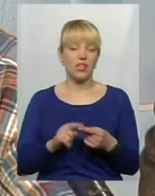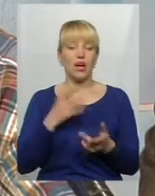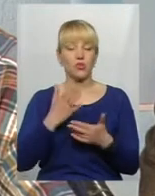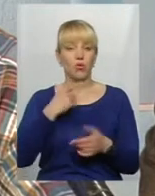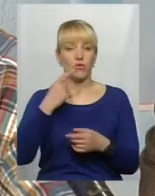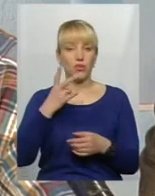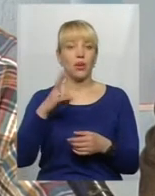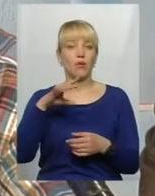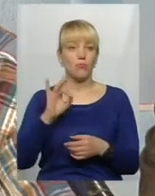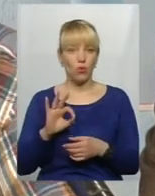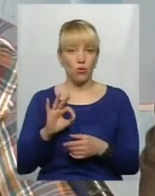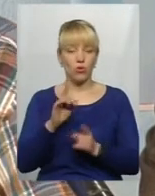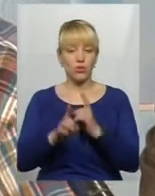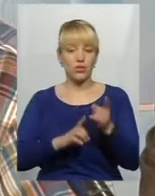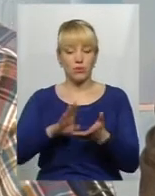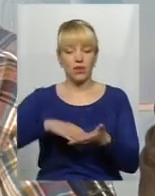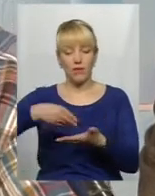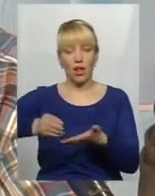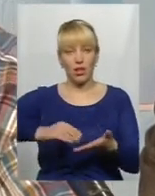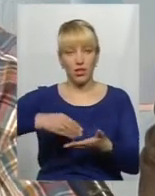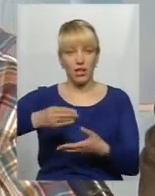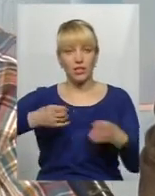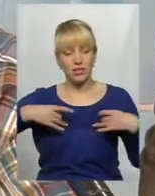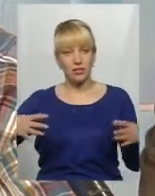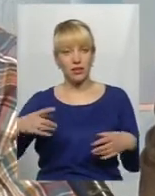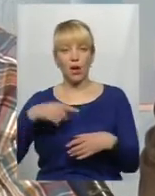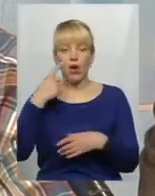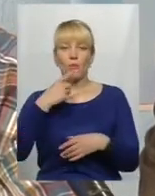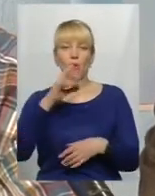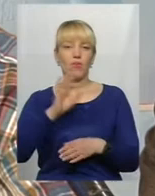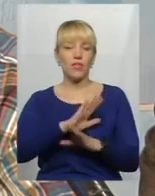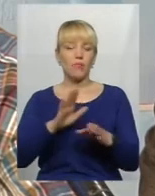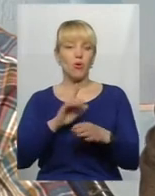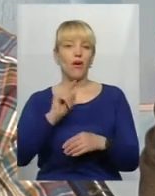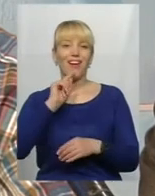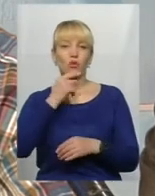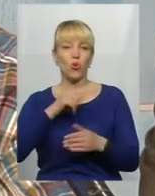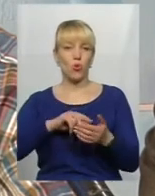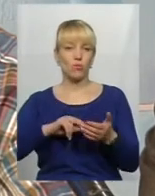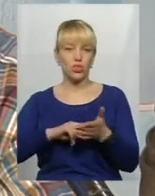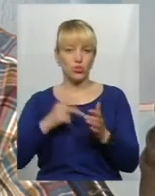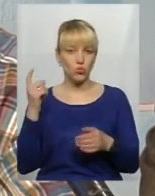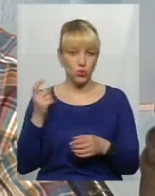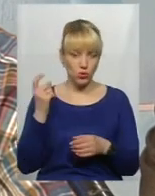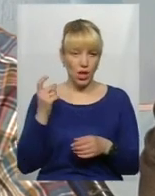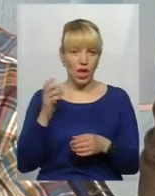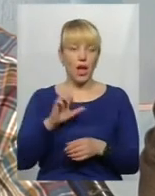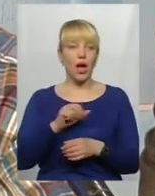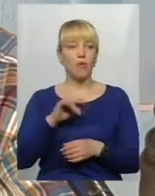зміни у календарі свят, швидше мова йде не про економічну насамперед, а про